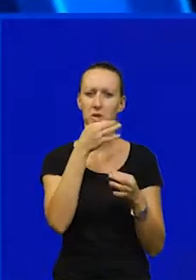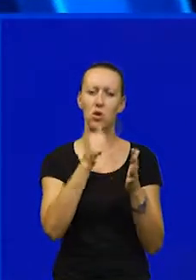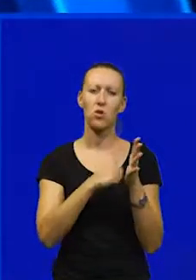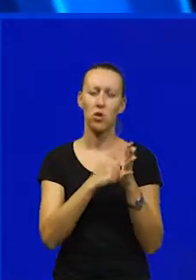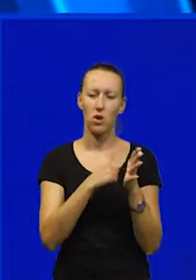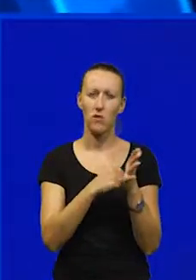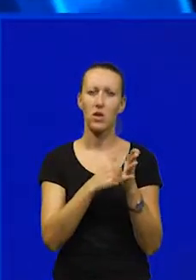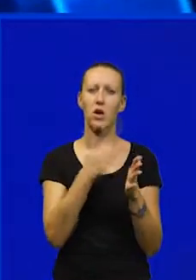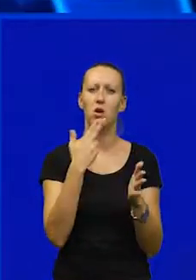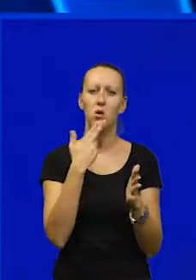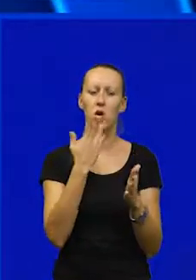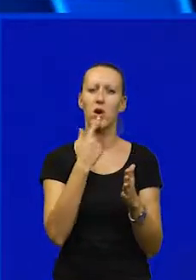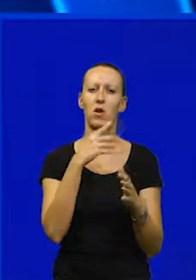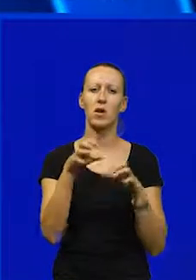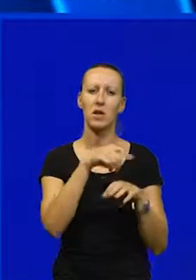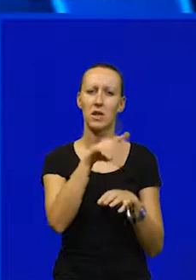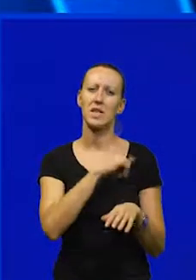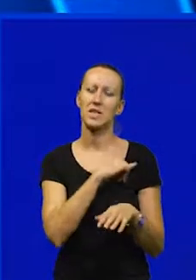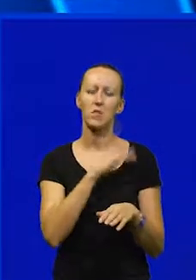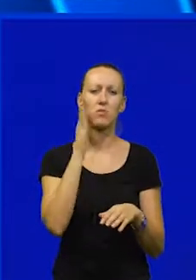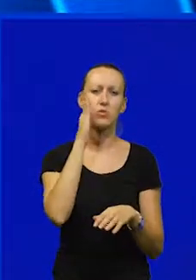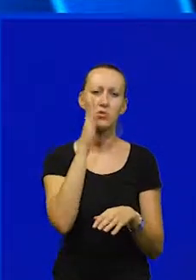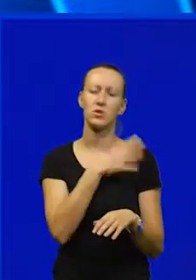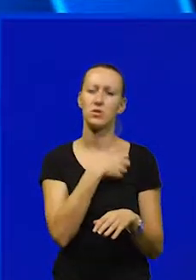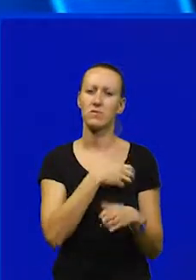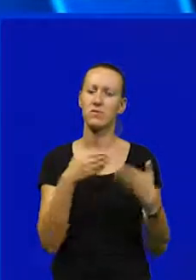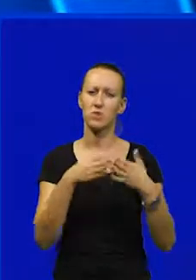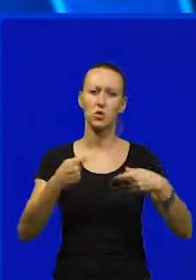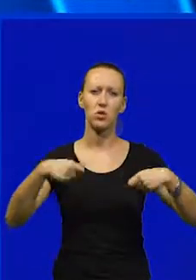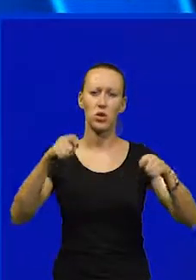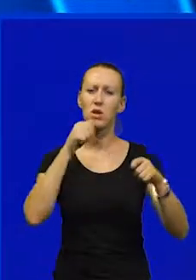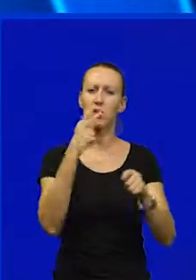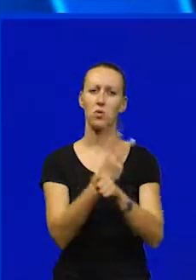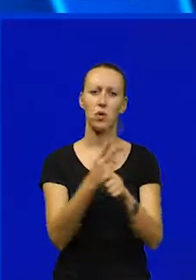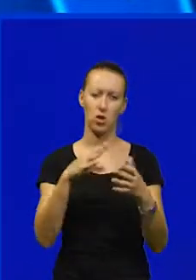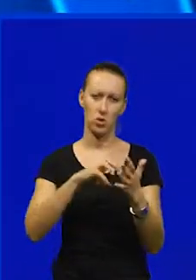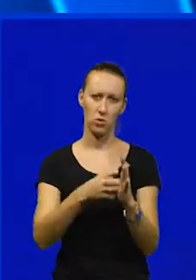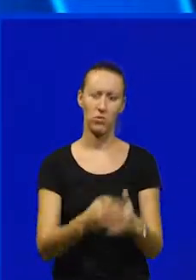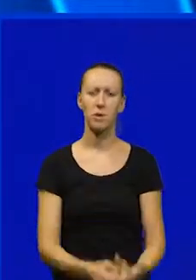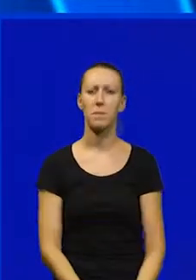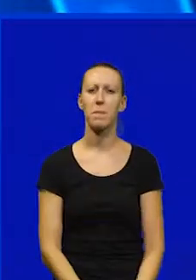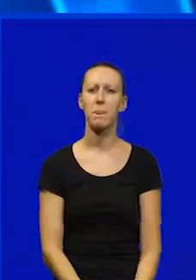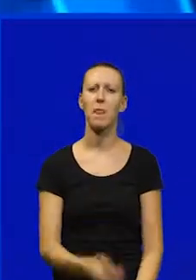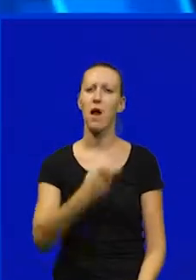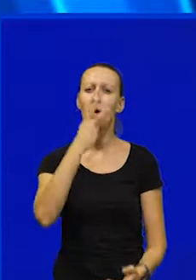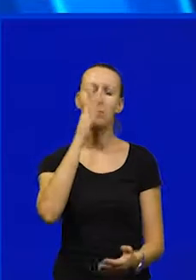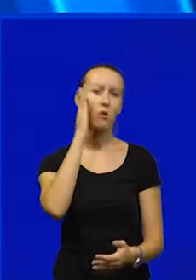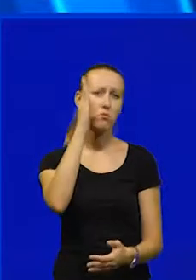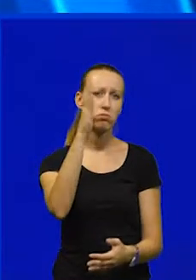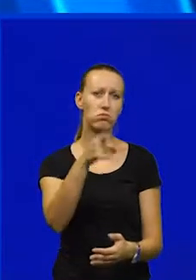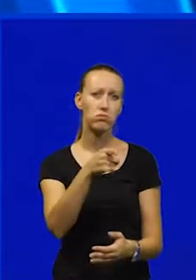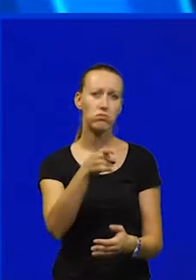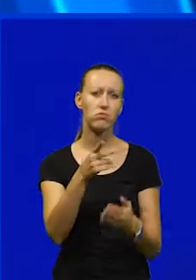novinara koje je kao i radnike zanimala budućnost Hrvatske Bradogradnje i Uljanik grupe. Kako vidimo budućnost